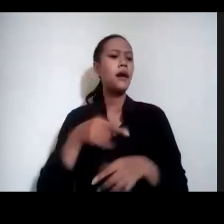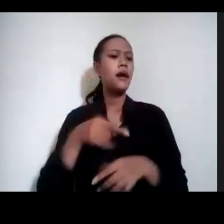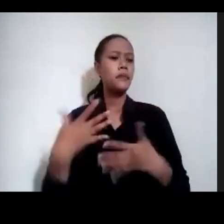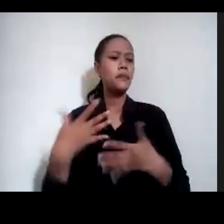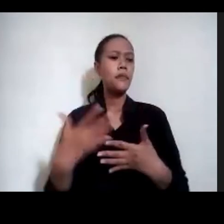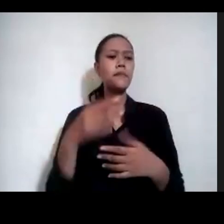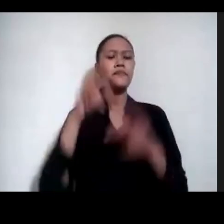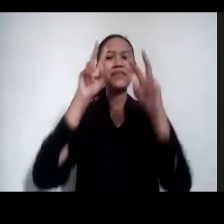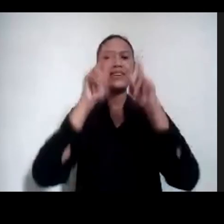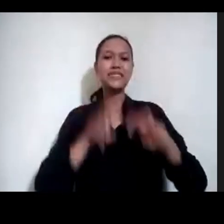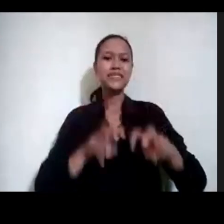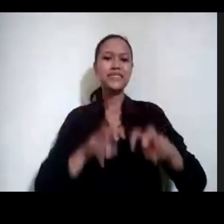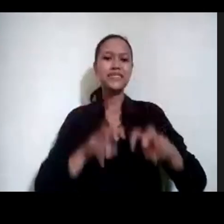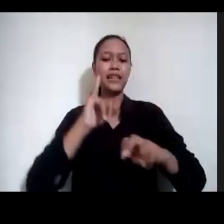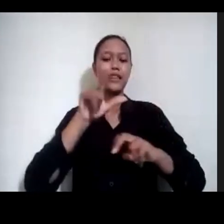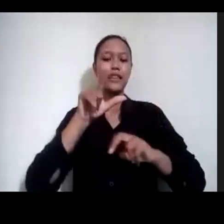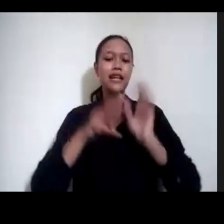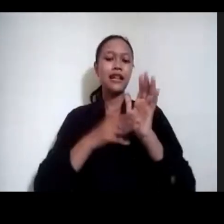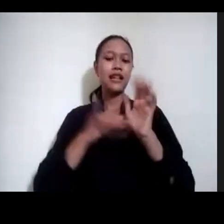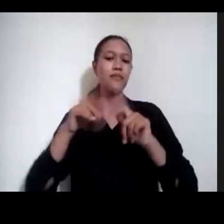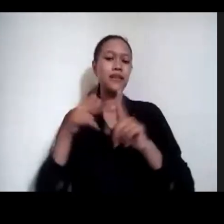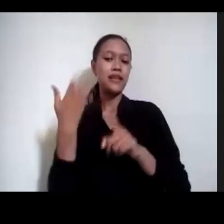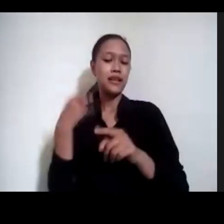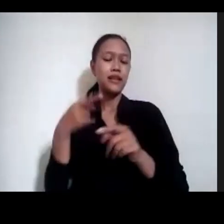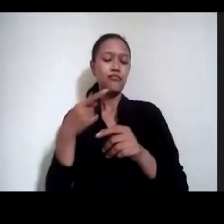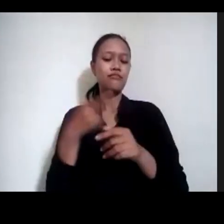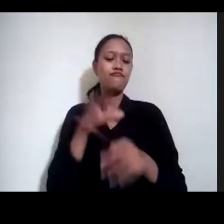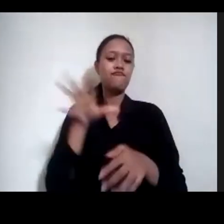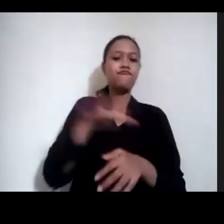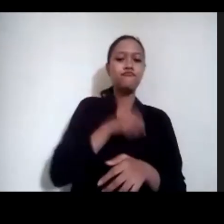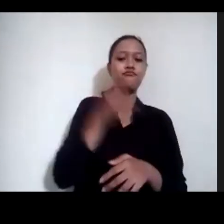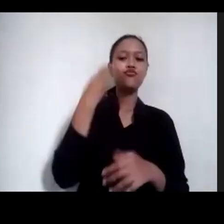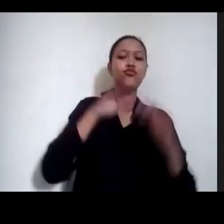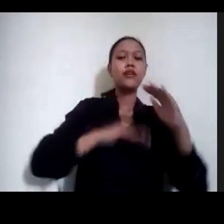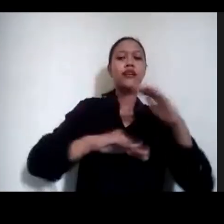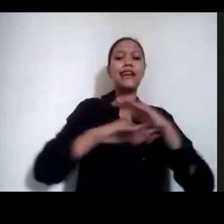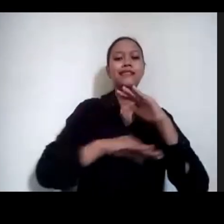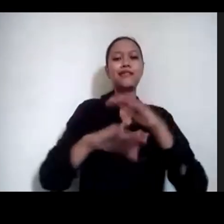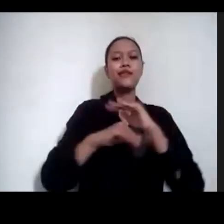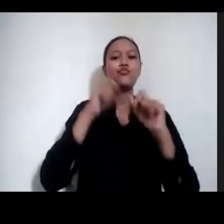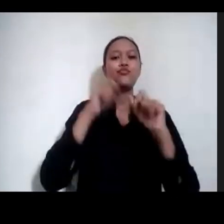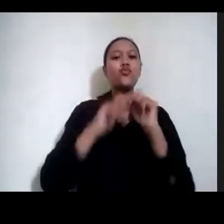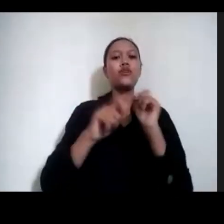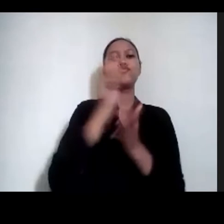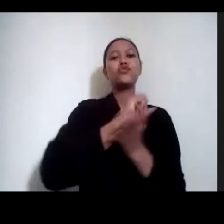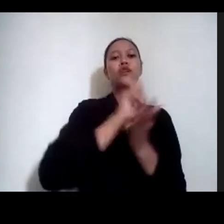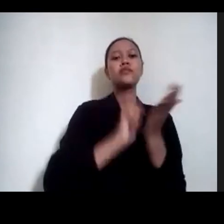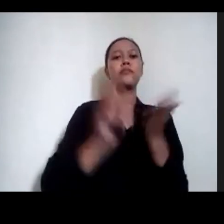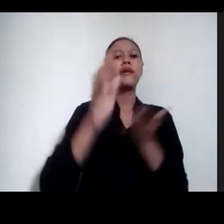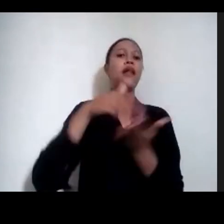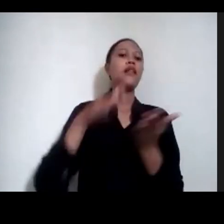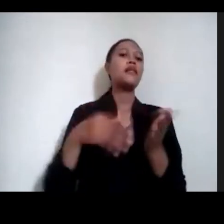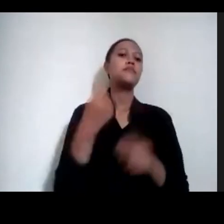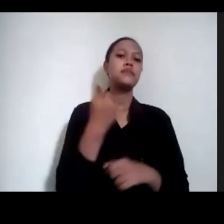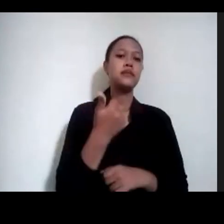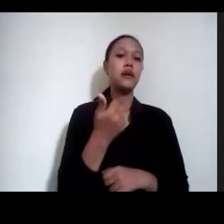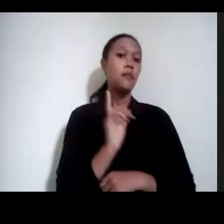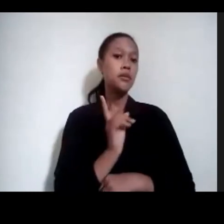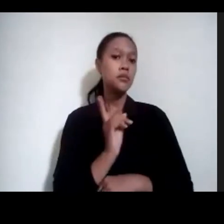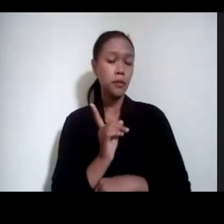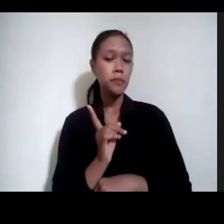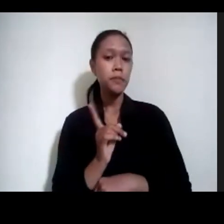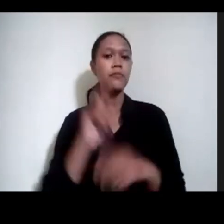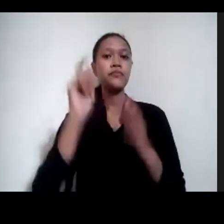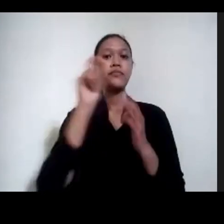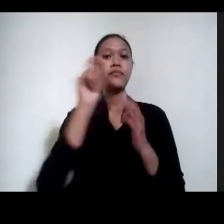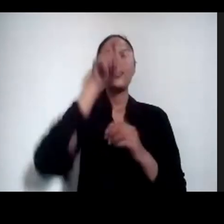penelitian ilmiah itu sebagai basis kita membuat laporan jurnalisme data. Jadi, karena jurnalis